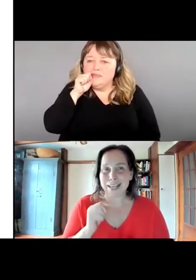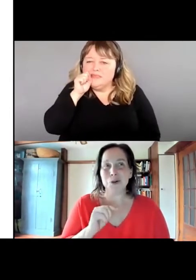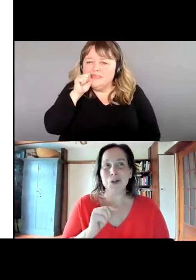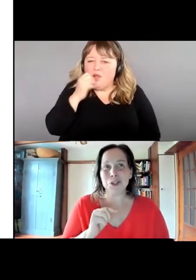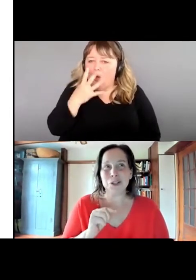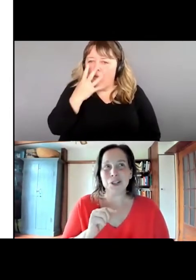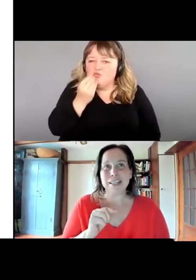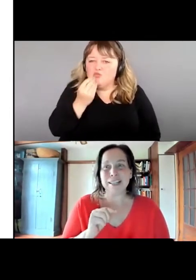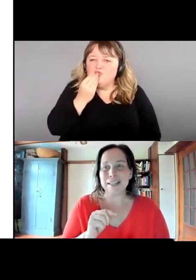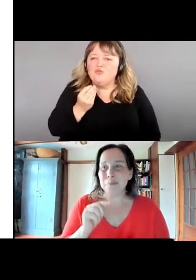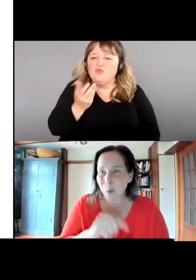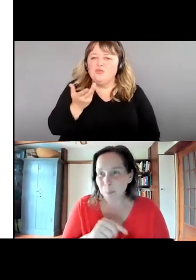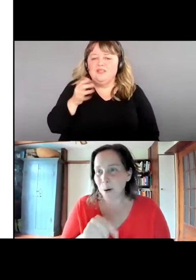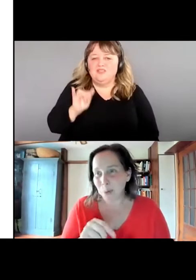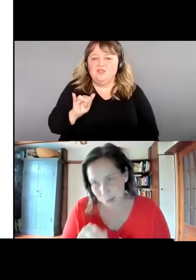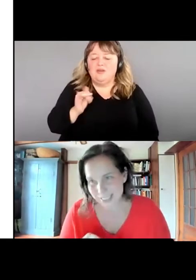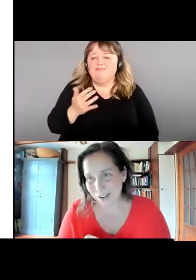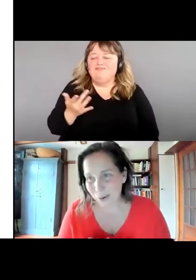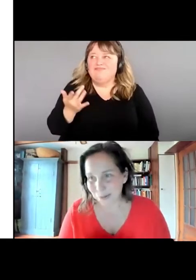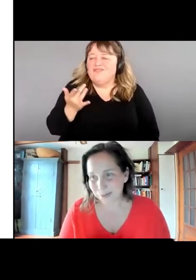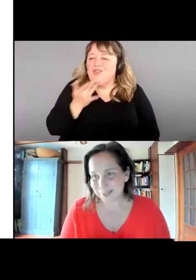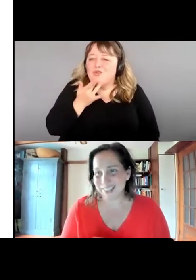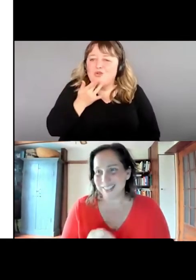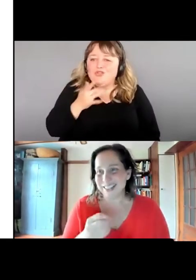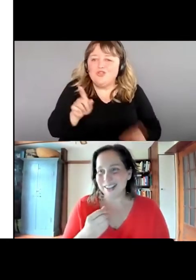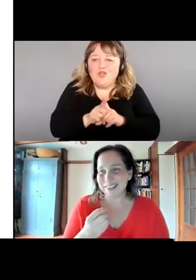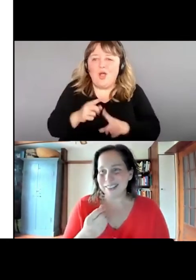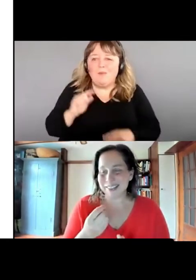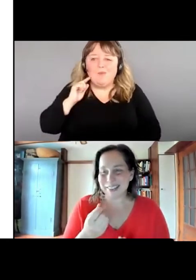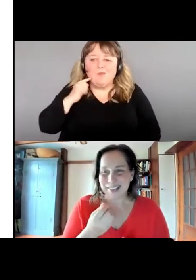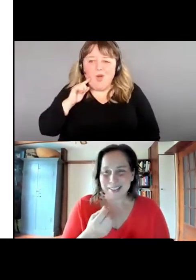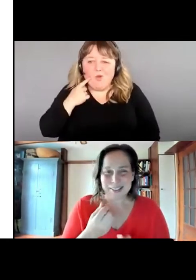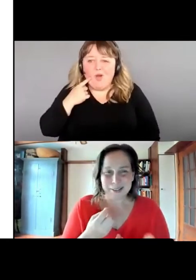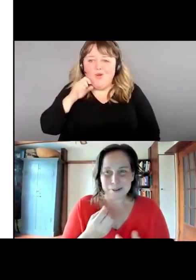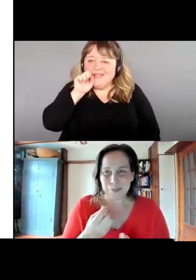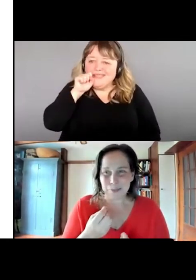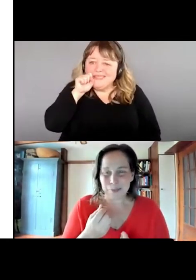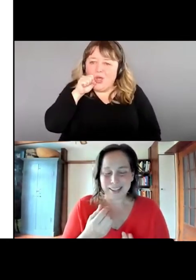trouve que ça goûte les bonbons au citron. Ce genre de,